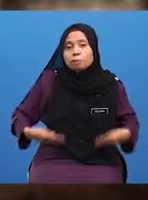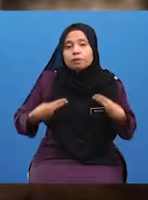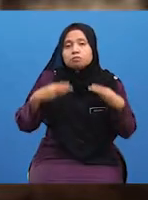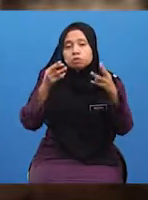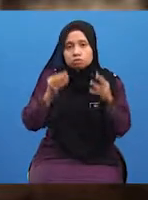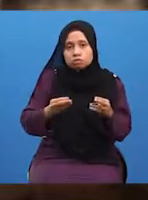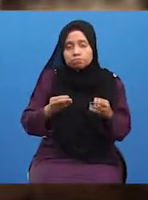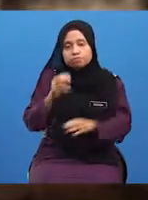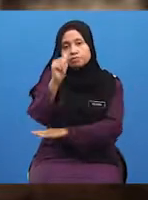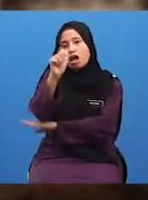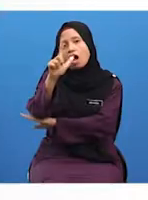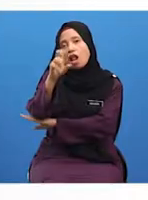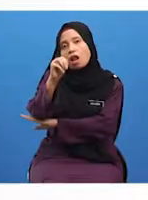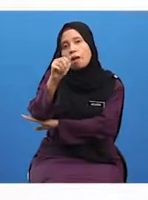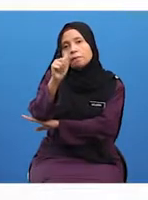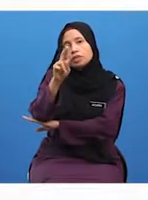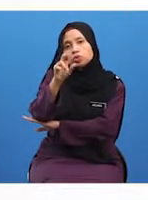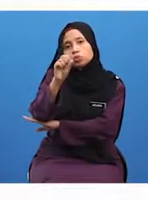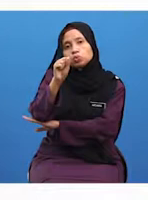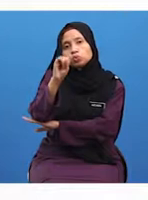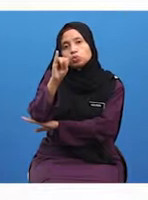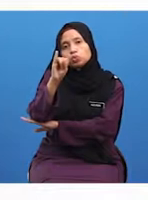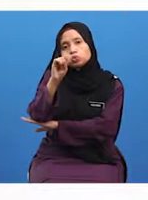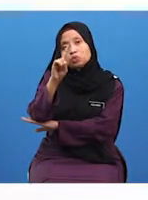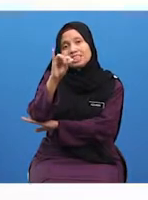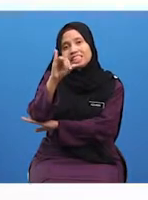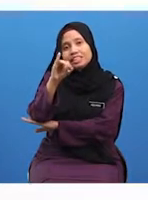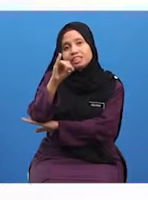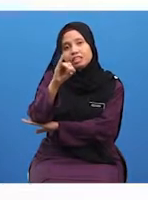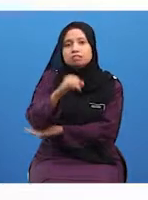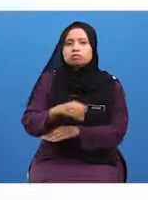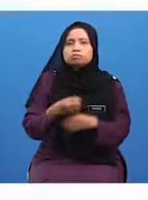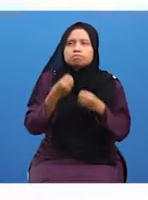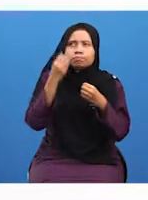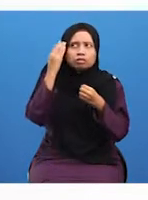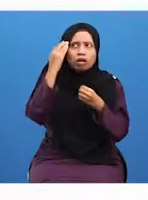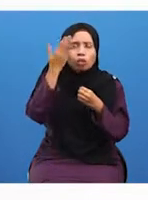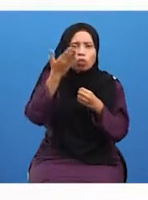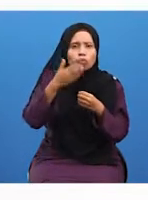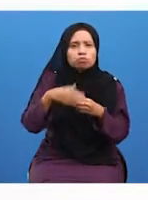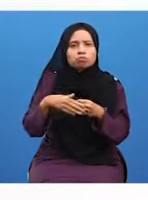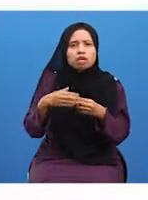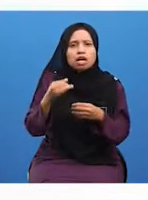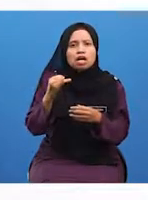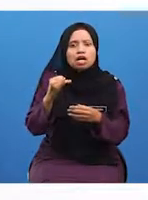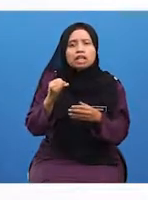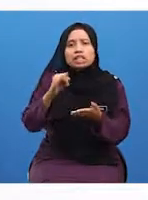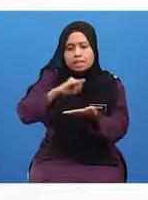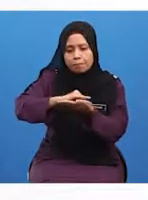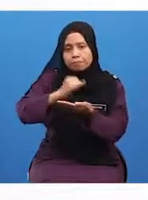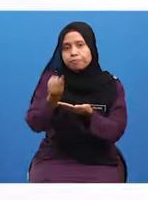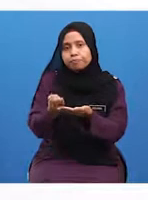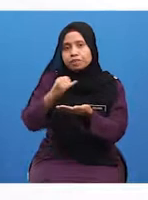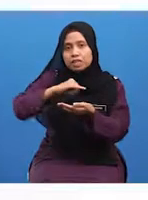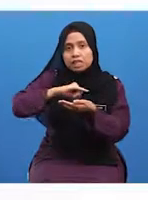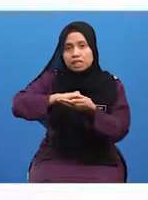Al-Mas'udi juga memberi perpendapat bahawa iklim mempengaruhi